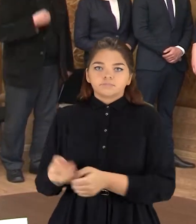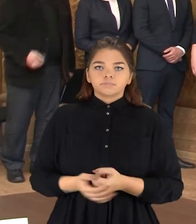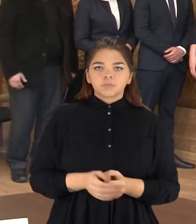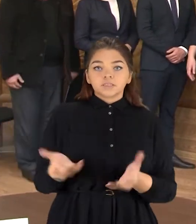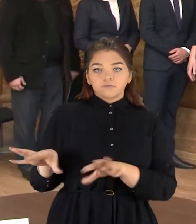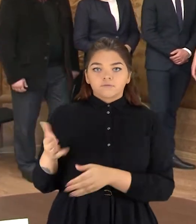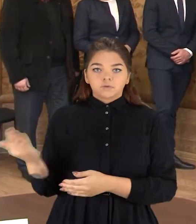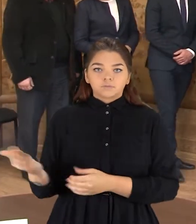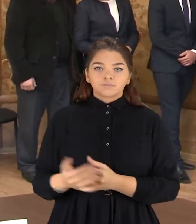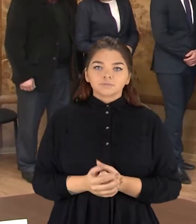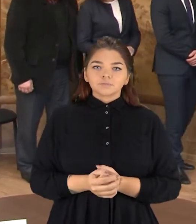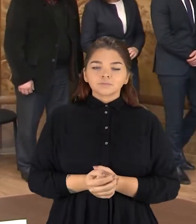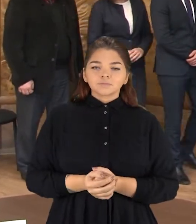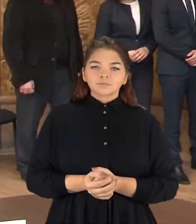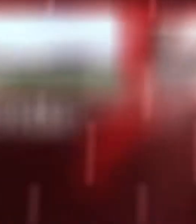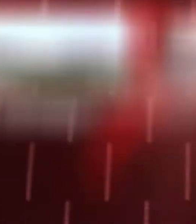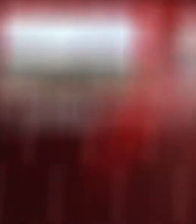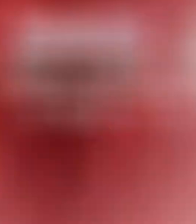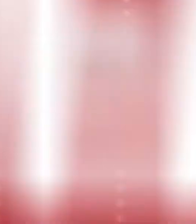galės gauti ir įkalingas konsultacijas.